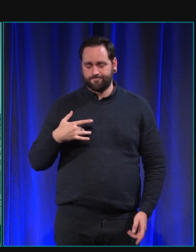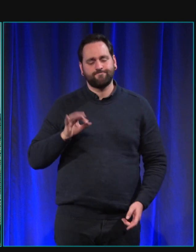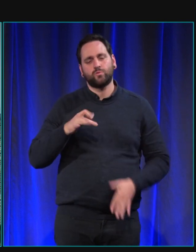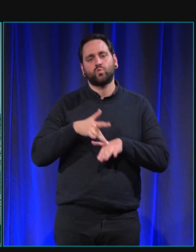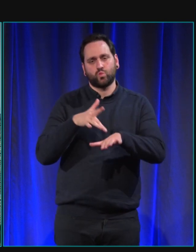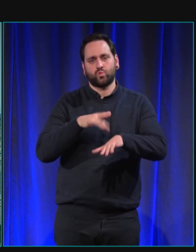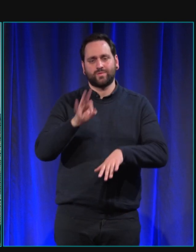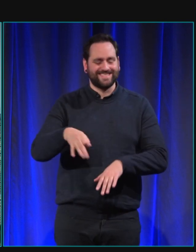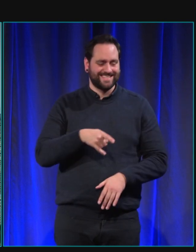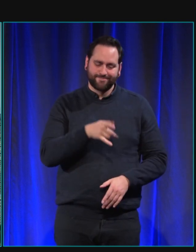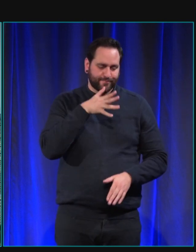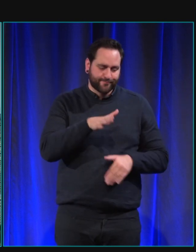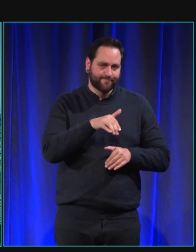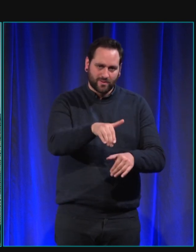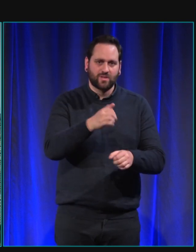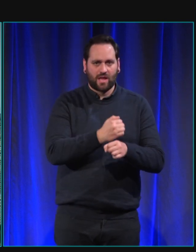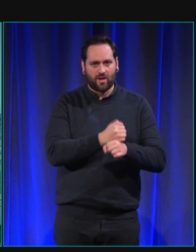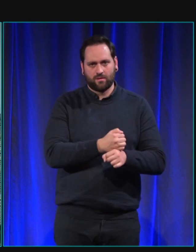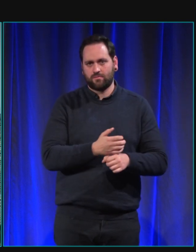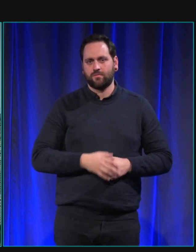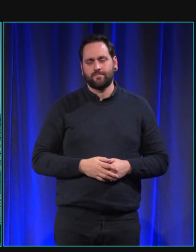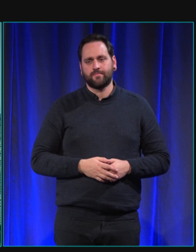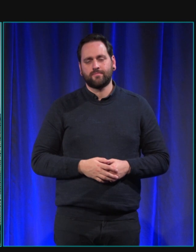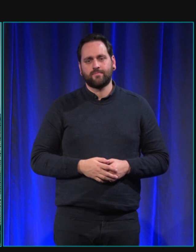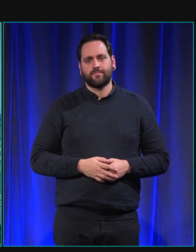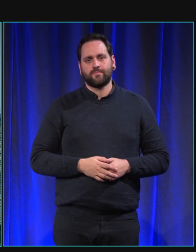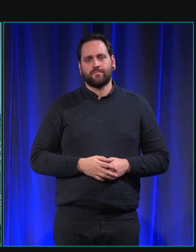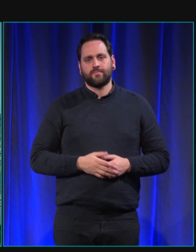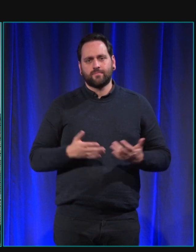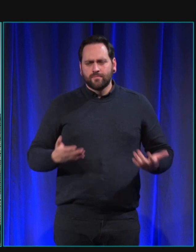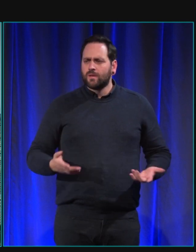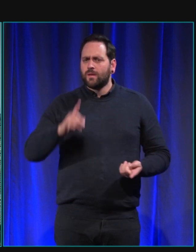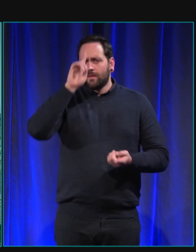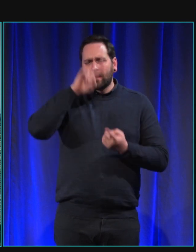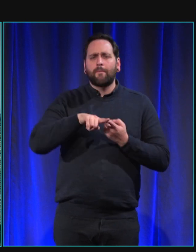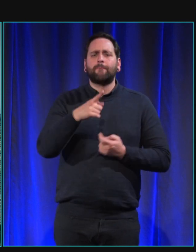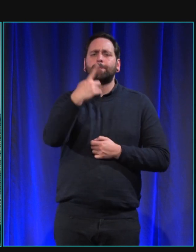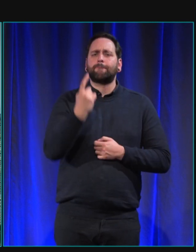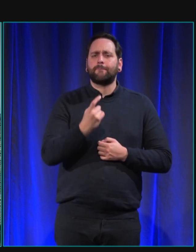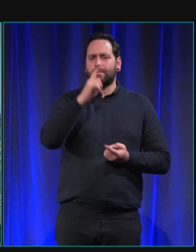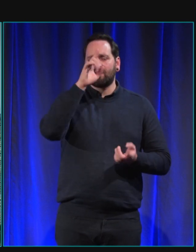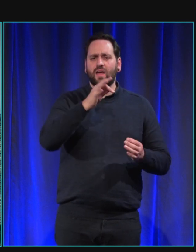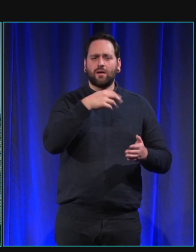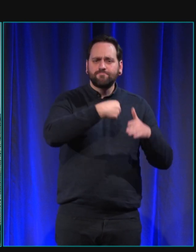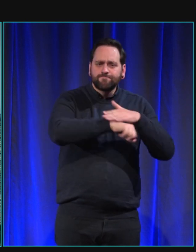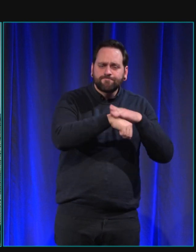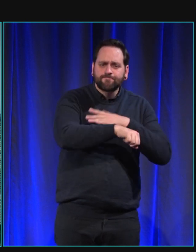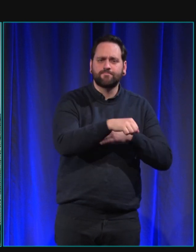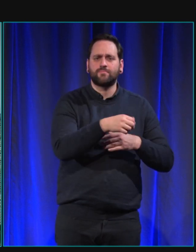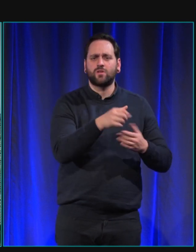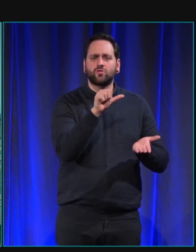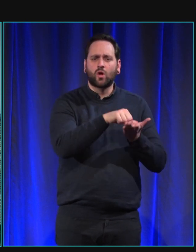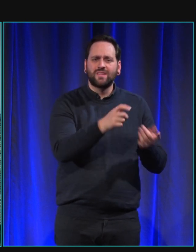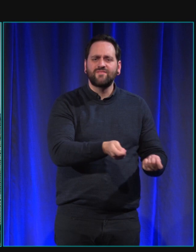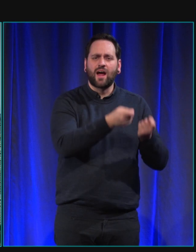vis-à-vis du chien vis-à-vis de son travail pour ce qui est du centre d'élevage on travaille avec l